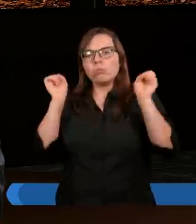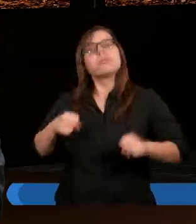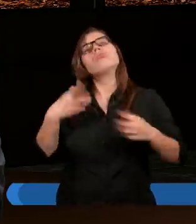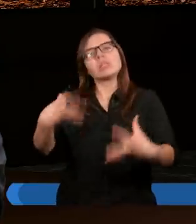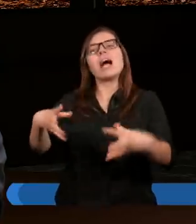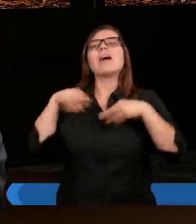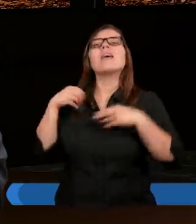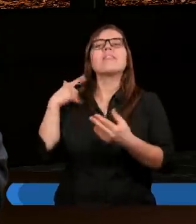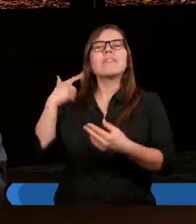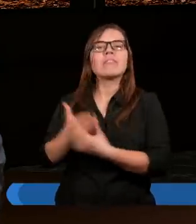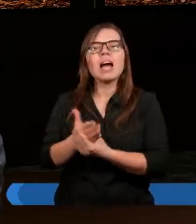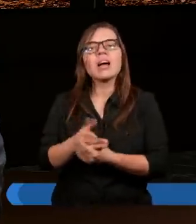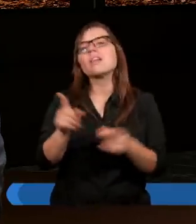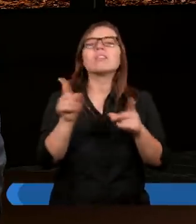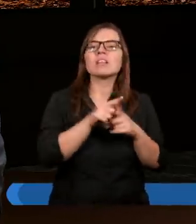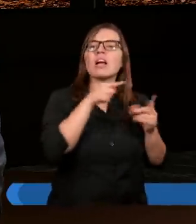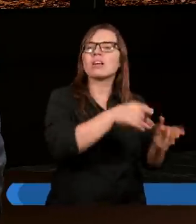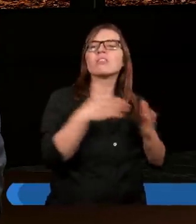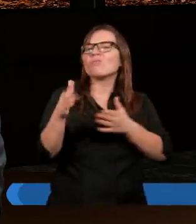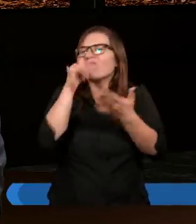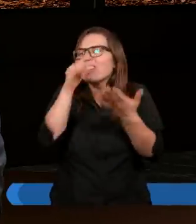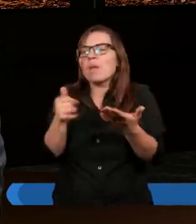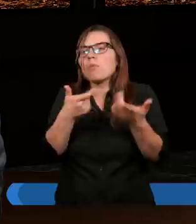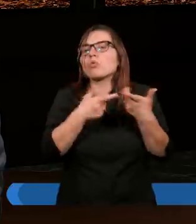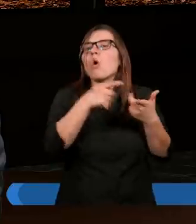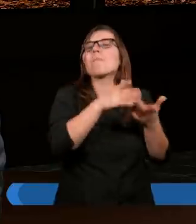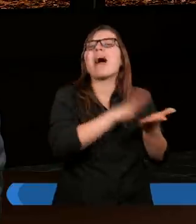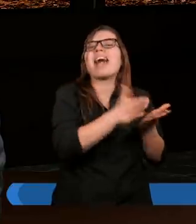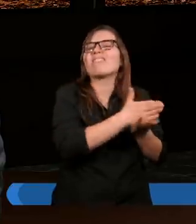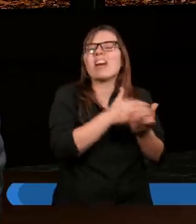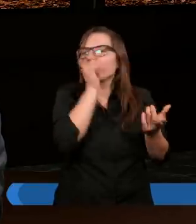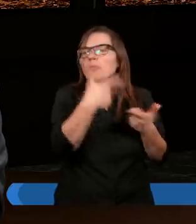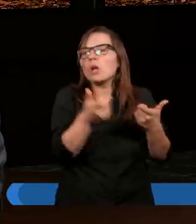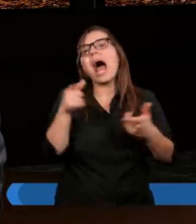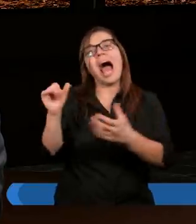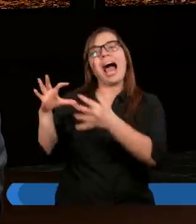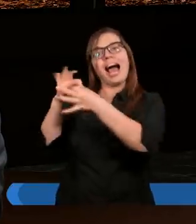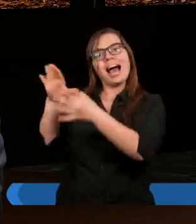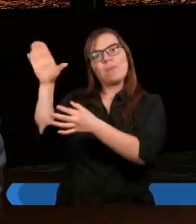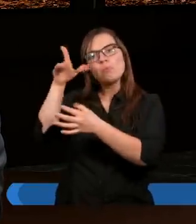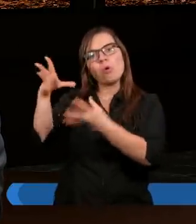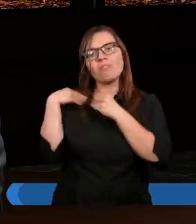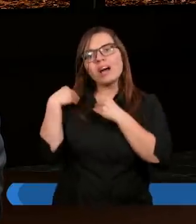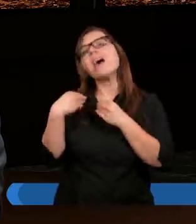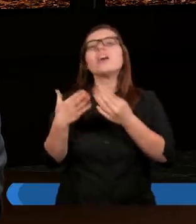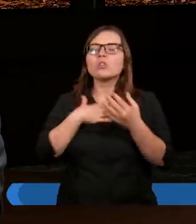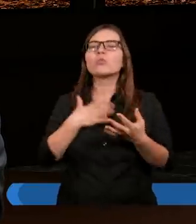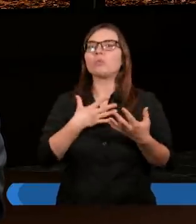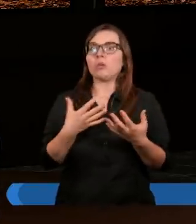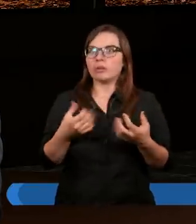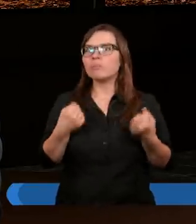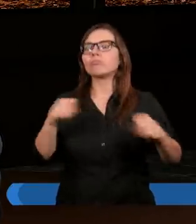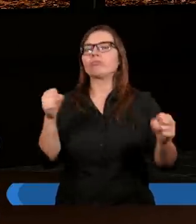nic do dodania, ani też nic już nie mógł zrobić. Żeby nie wiem, jak spuchł, prawda? A jednak poprzez wiarę